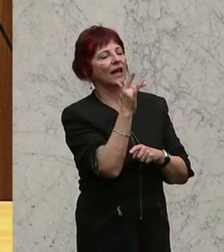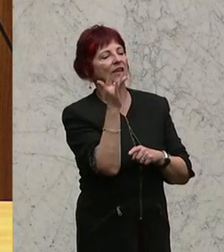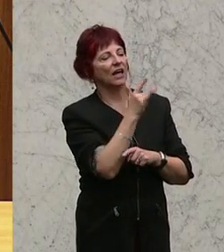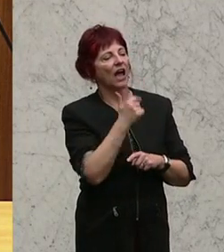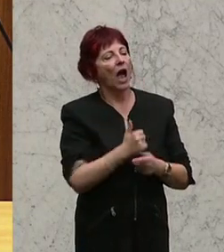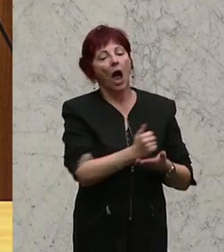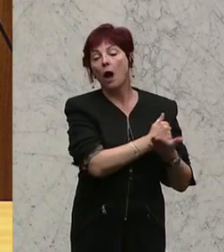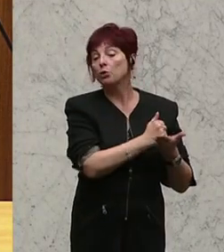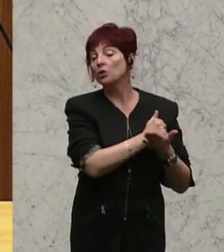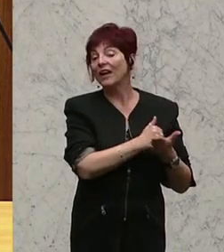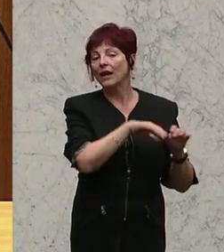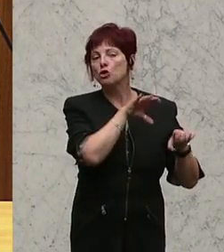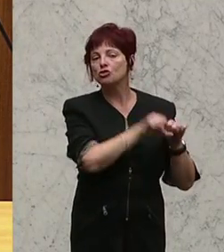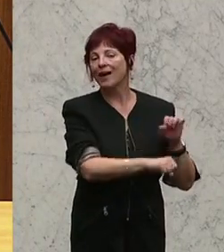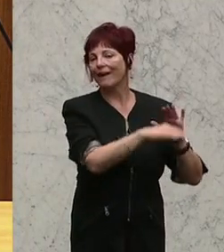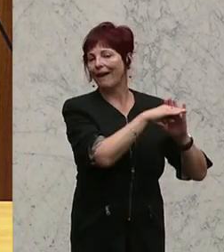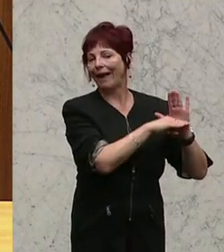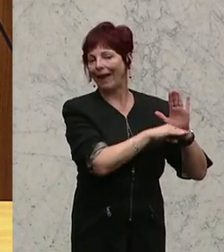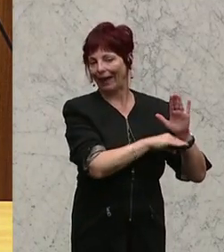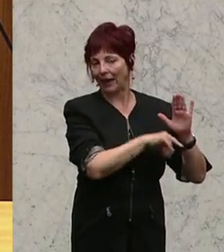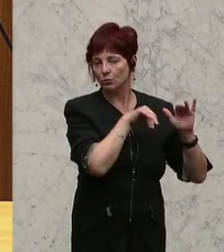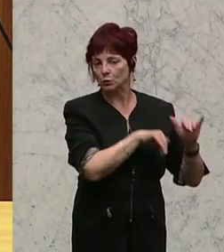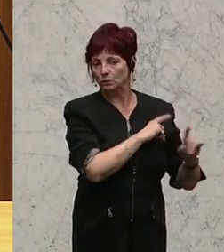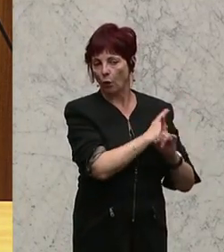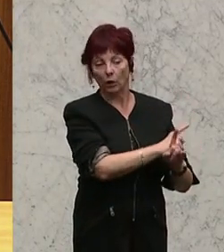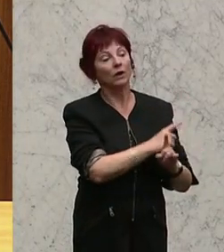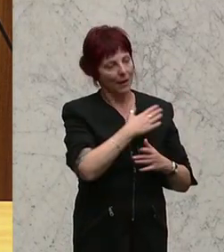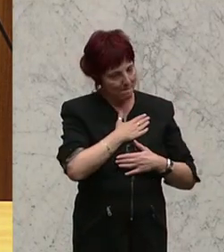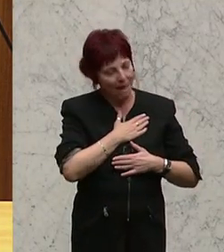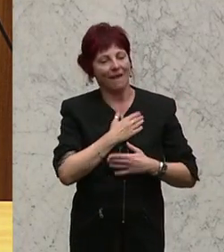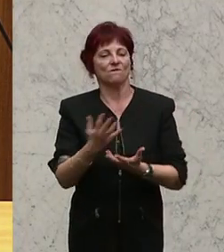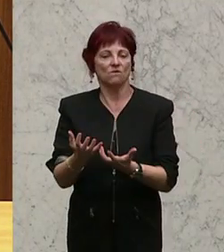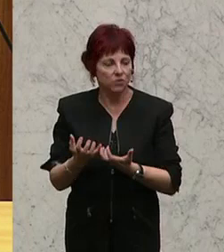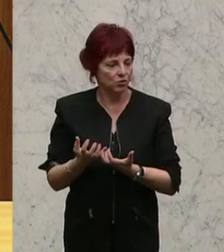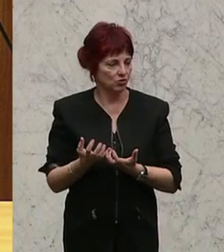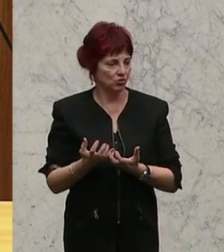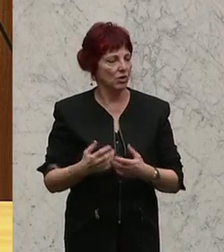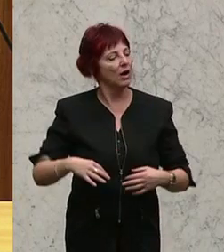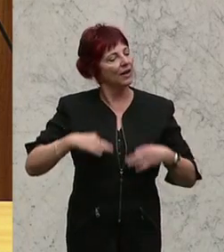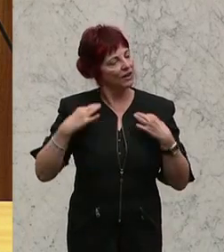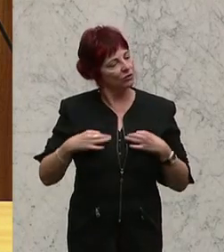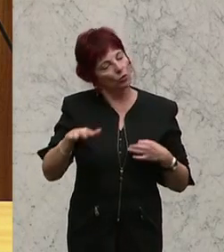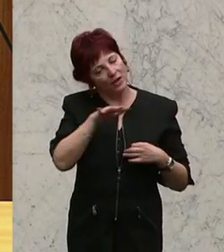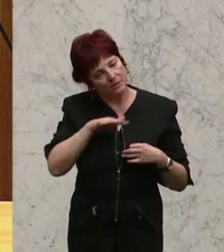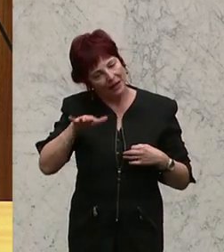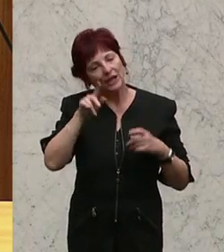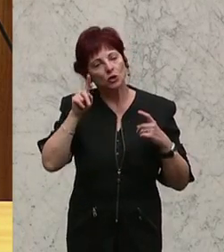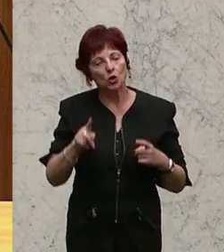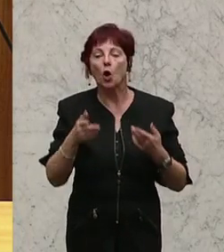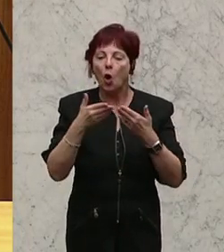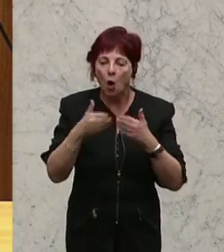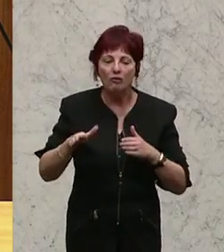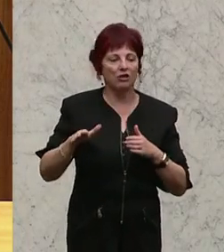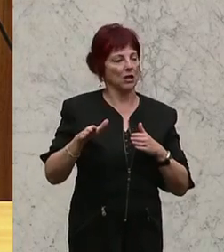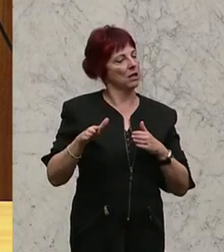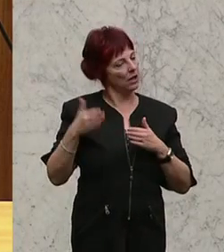strengen Bestimmungen unterliegen. Und genau das ist das, was wir möchten. Ich glaube, es ist sinnvoll, das Gesundheitswesen auch in der öffentlichen Hand zu belassen und sie nicht